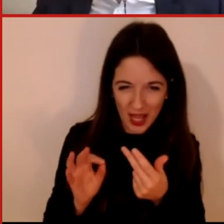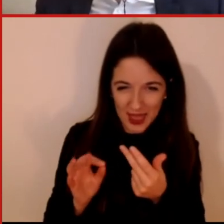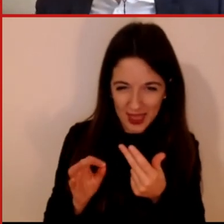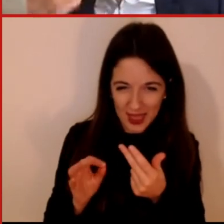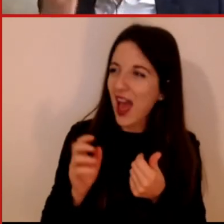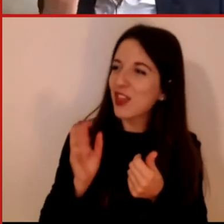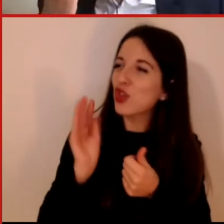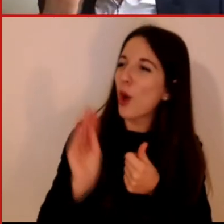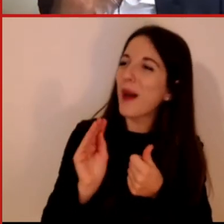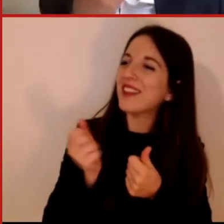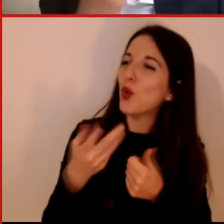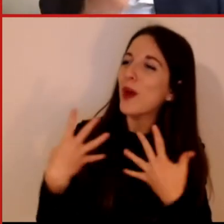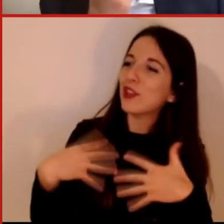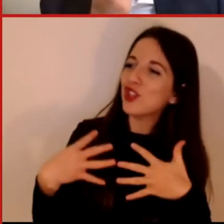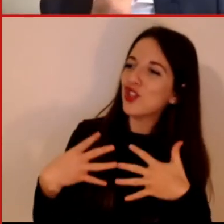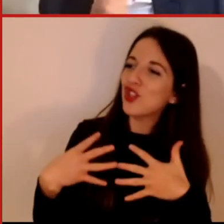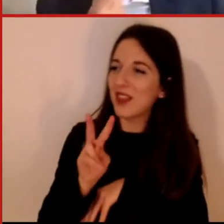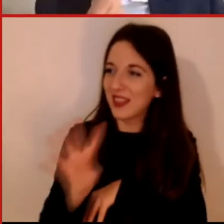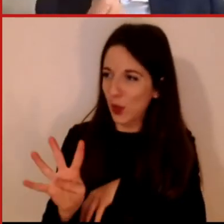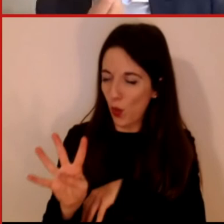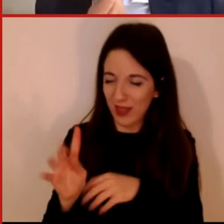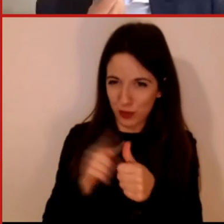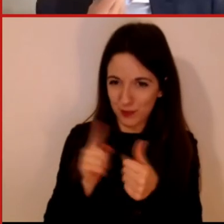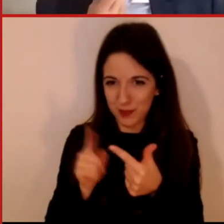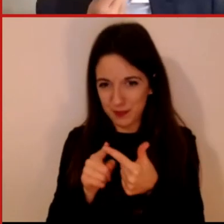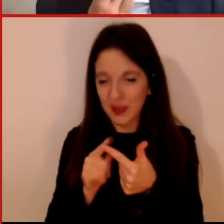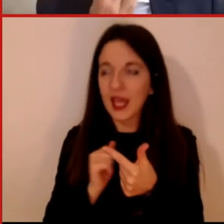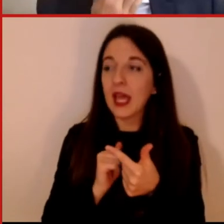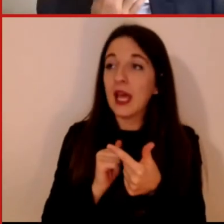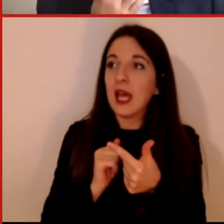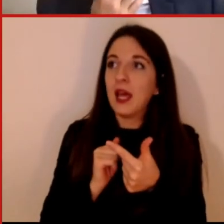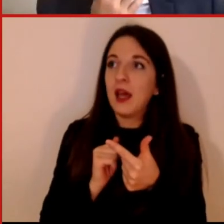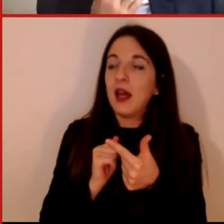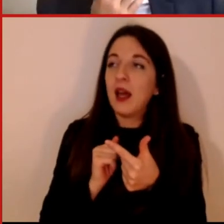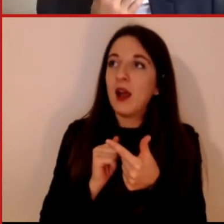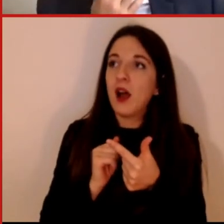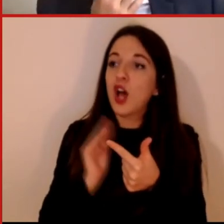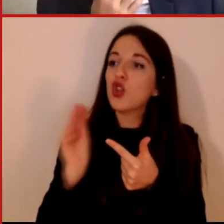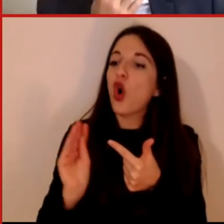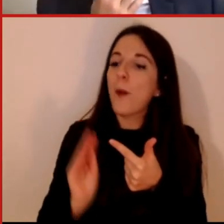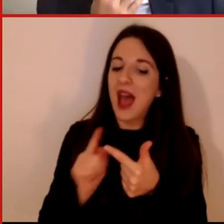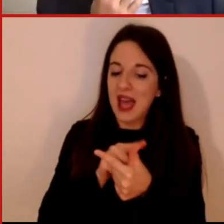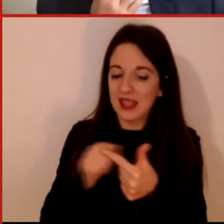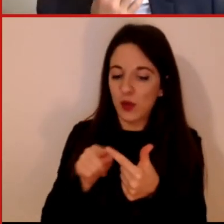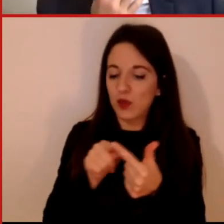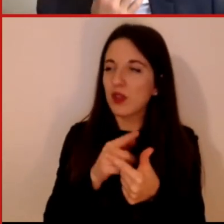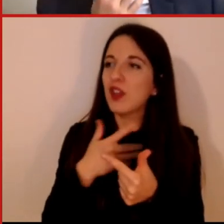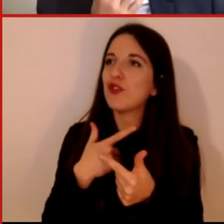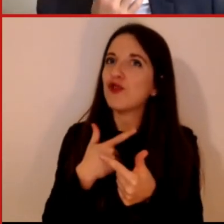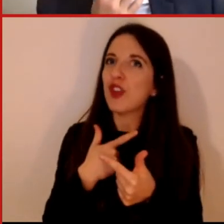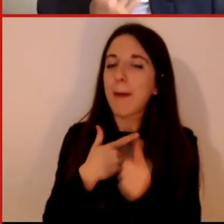di sintetizzarle e queste due domande hanno come parola chiave la creatività.